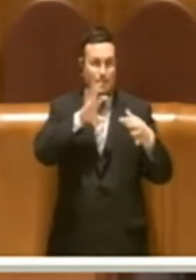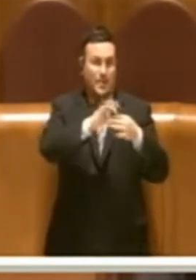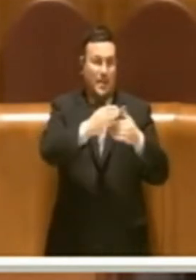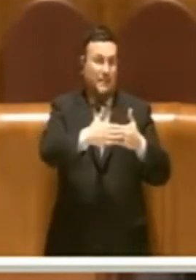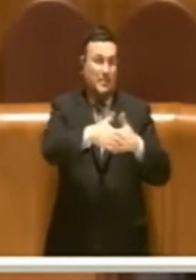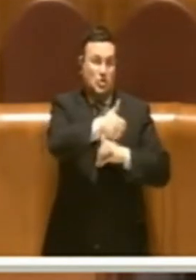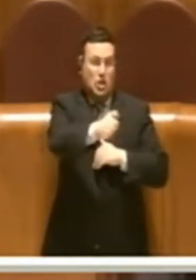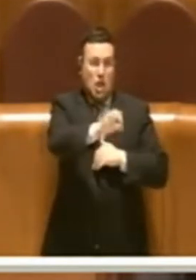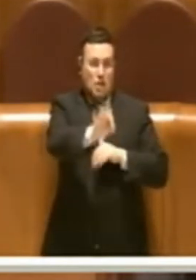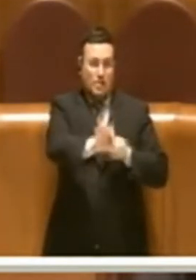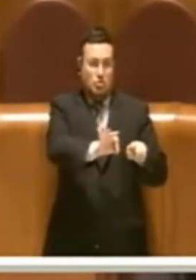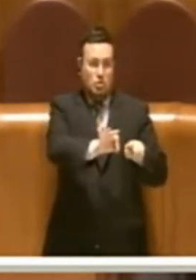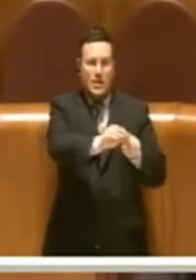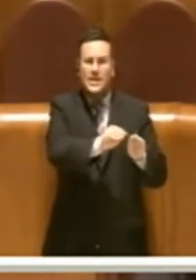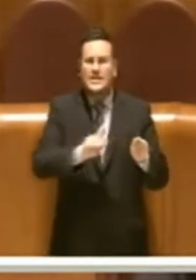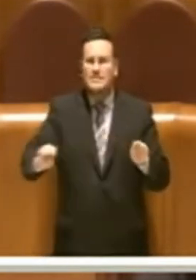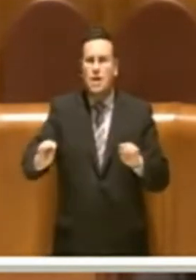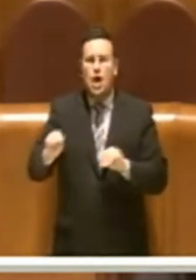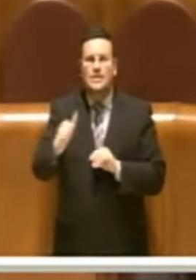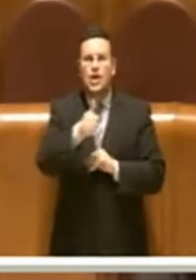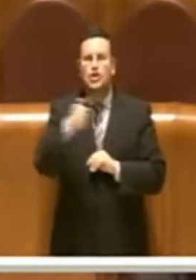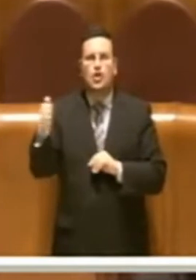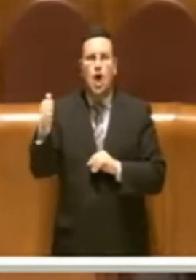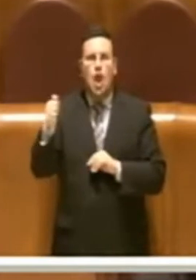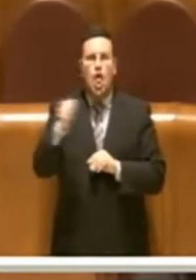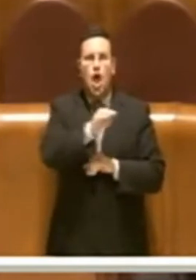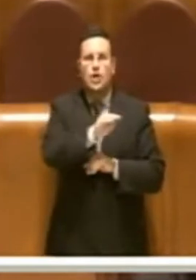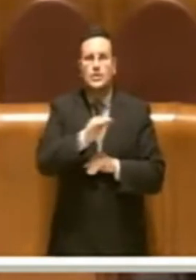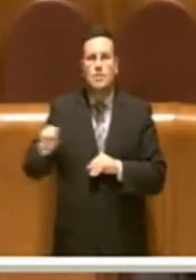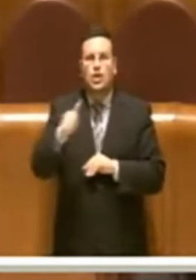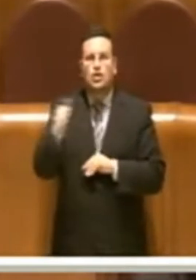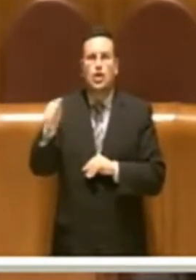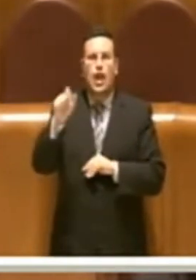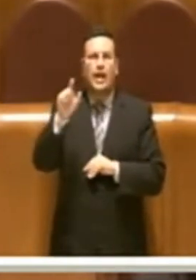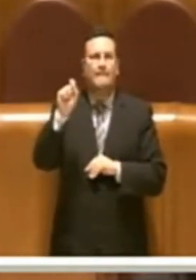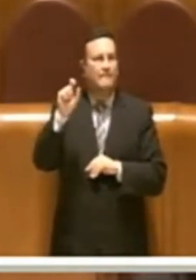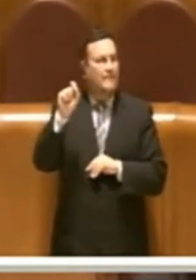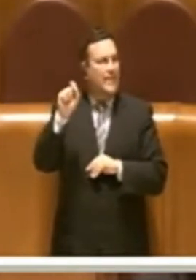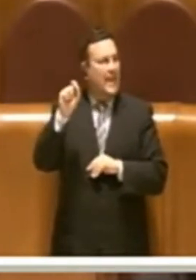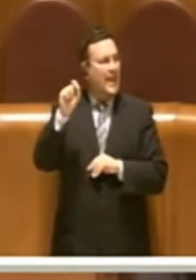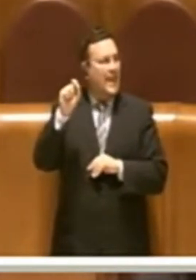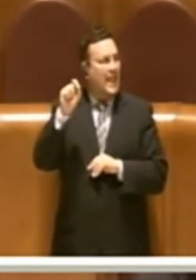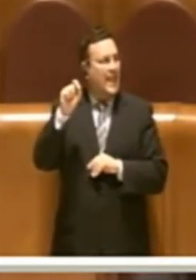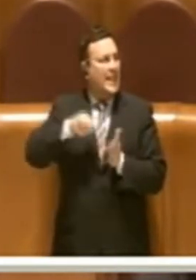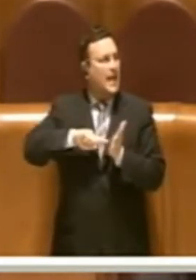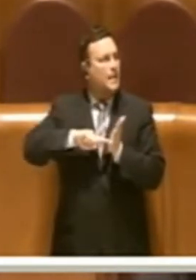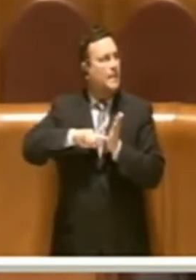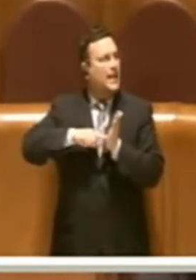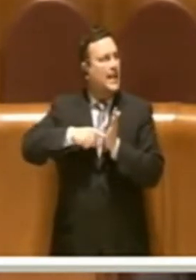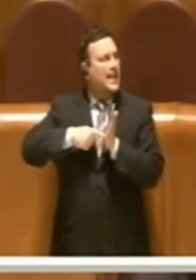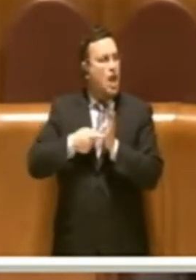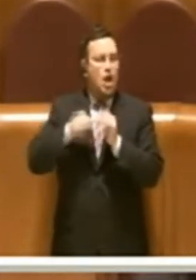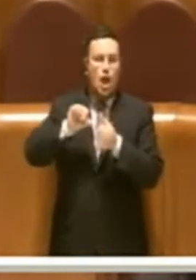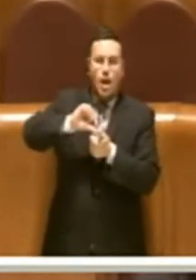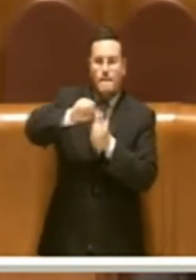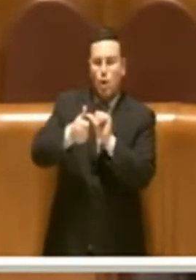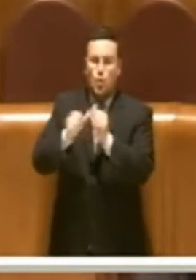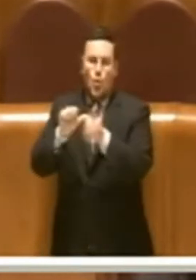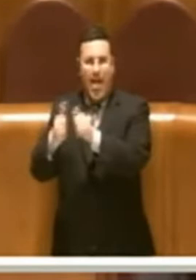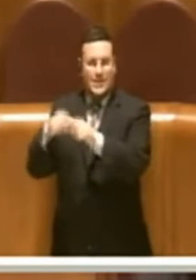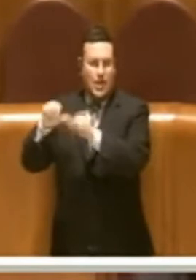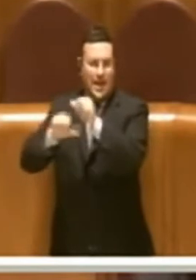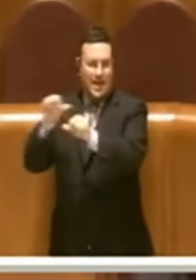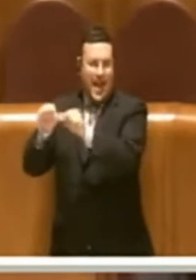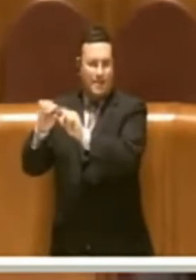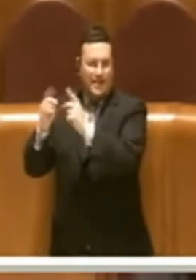sposta solo una ventina di milioni con delle rimodulazioni. Per ciò che riguarda le opere,